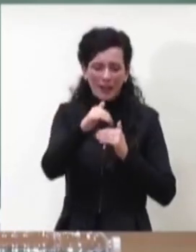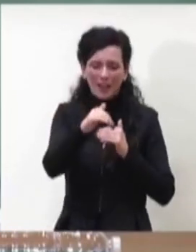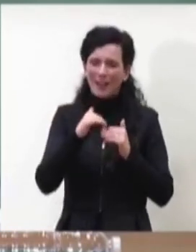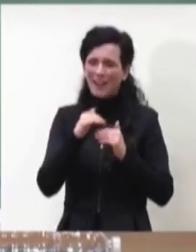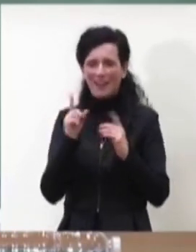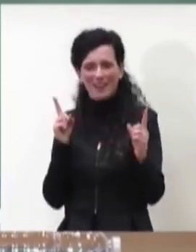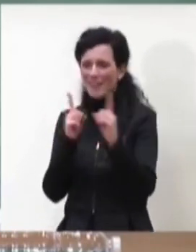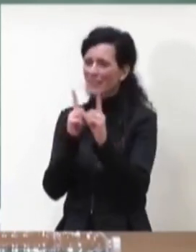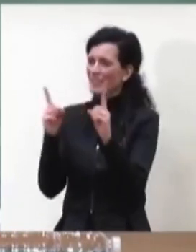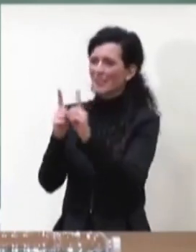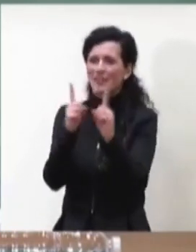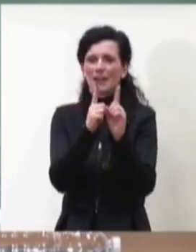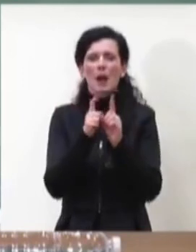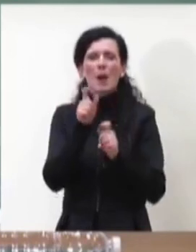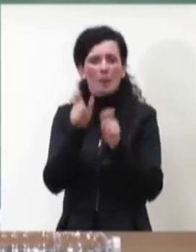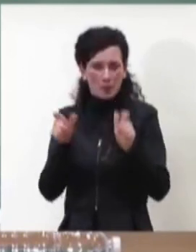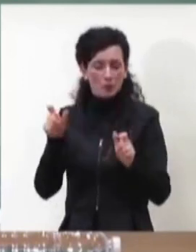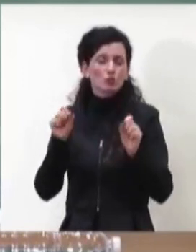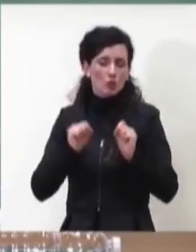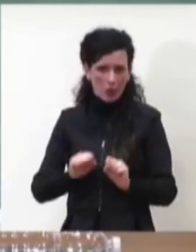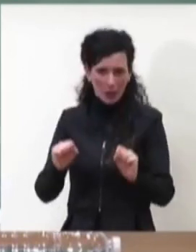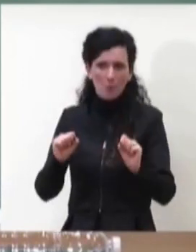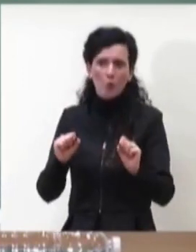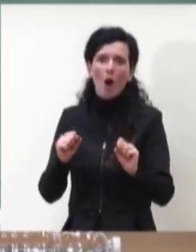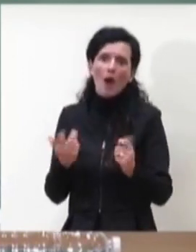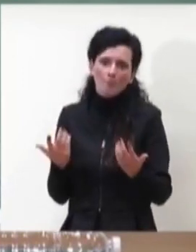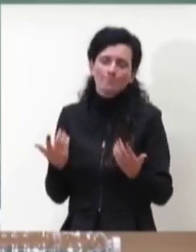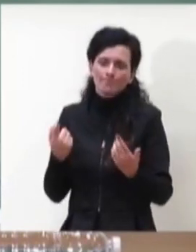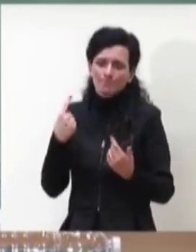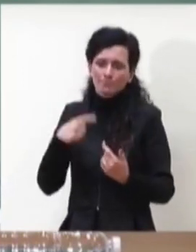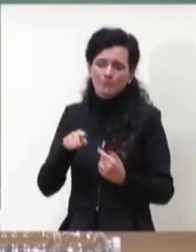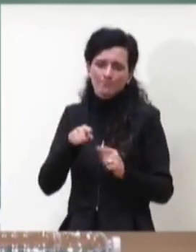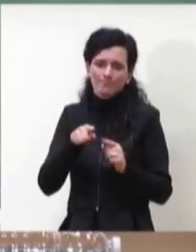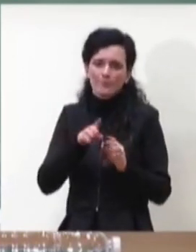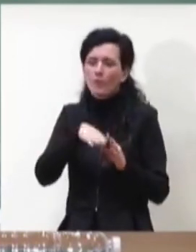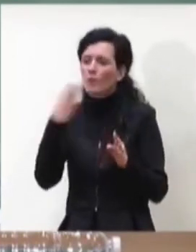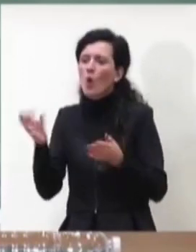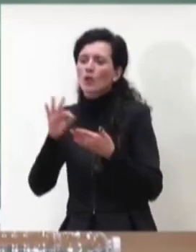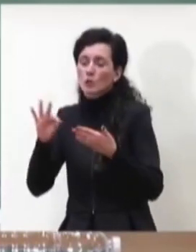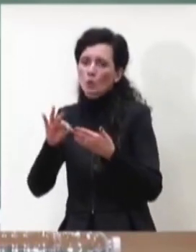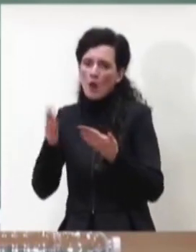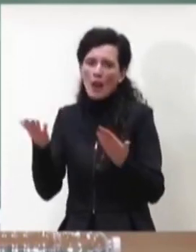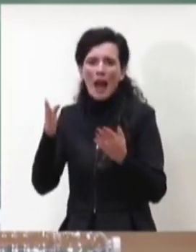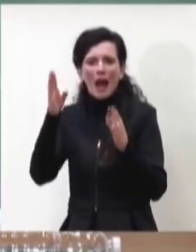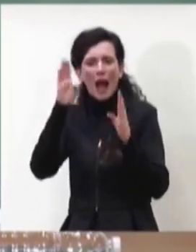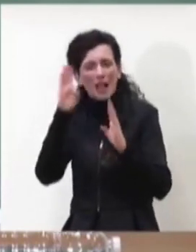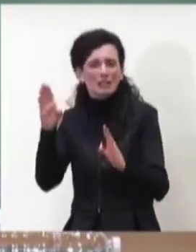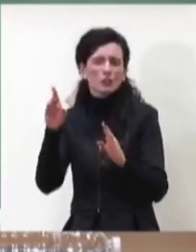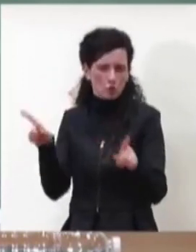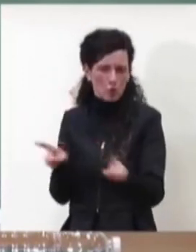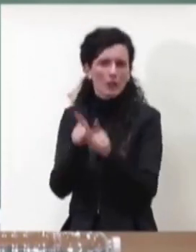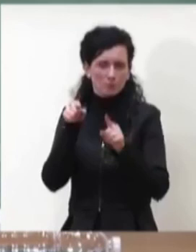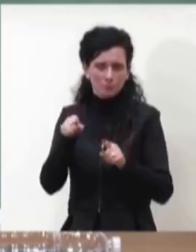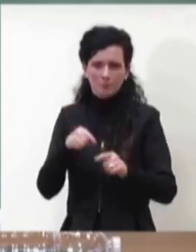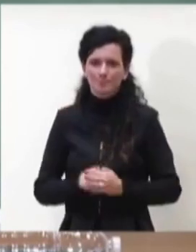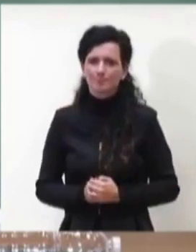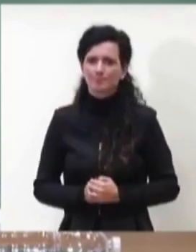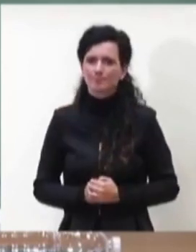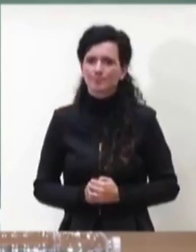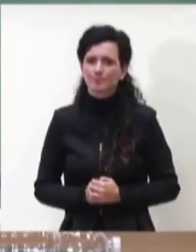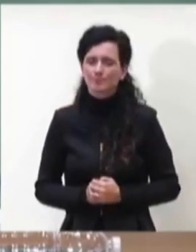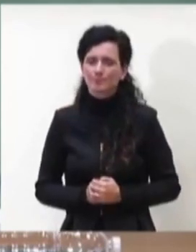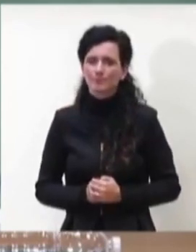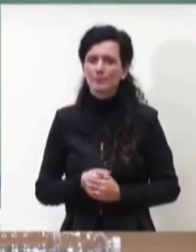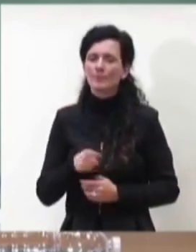quello è un fattore di rischio pari pari quanto quello che riguarda la scuola credo che il lavoro che è stato fatto dai